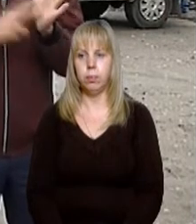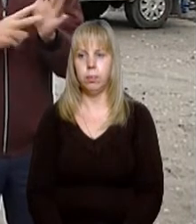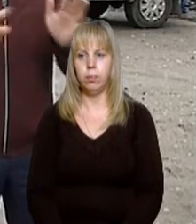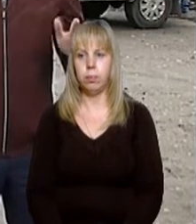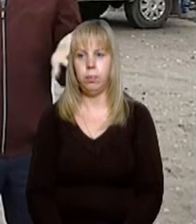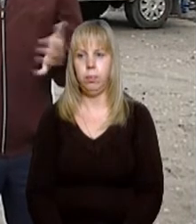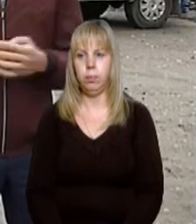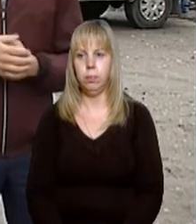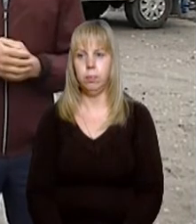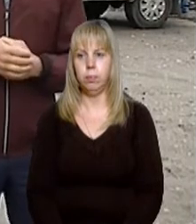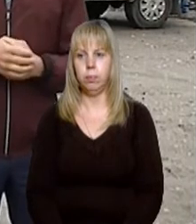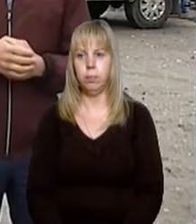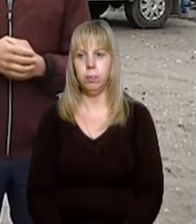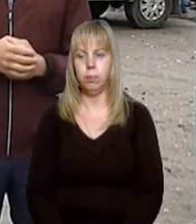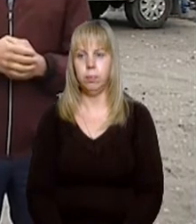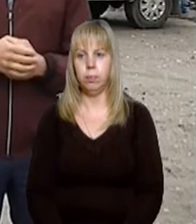випадків.